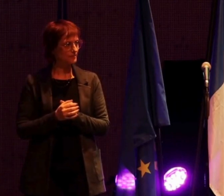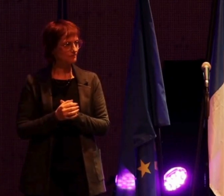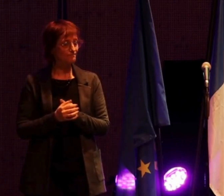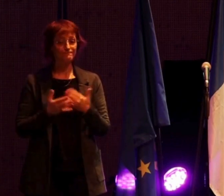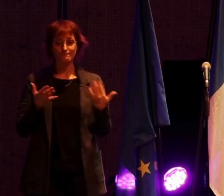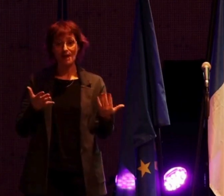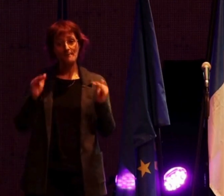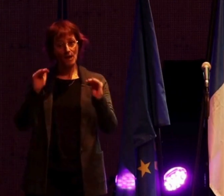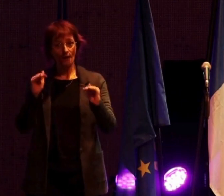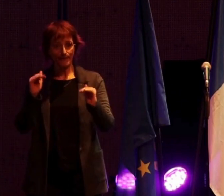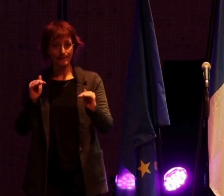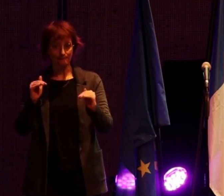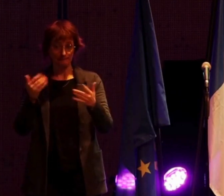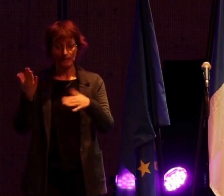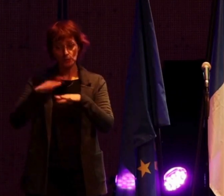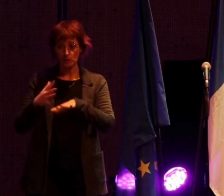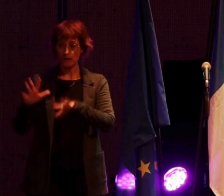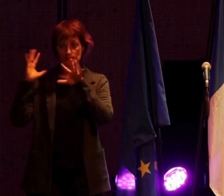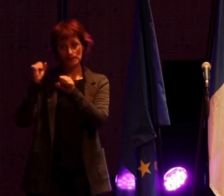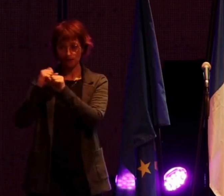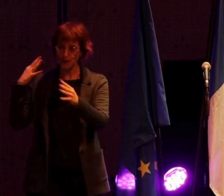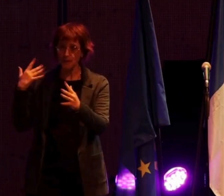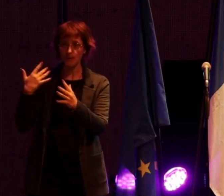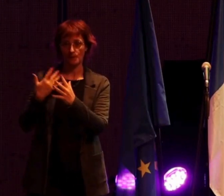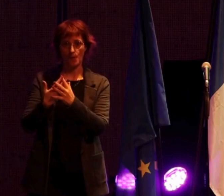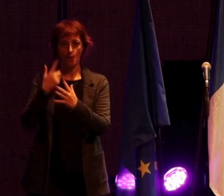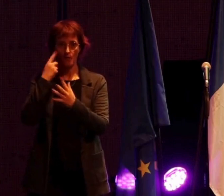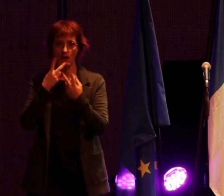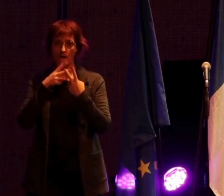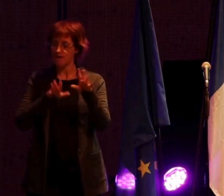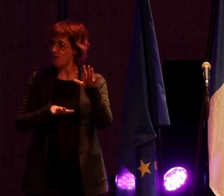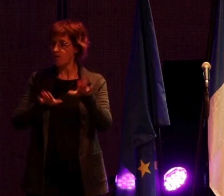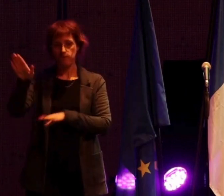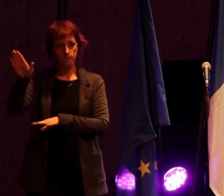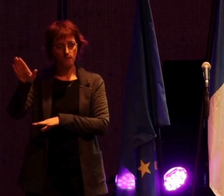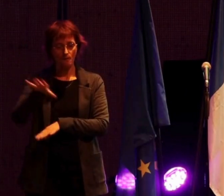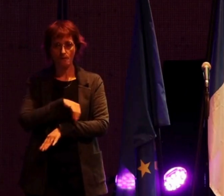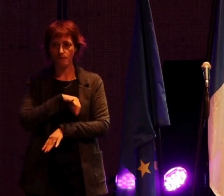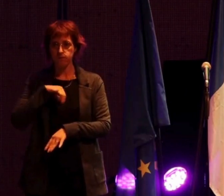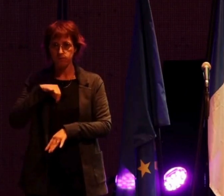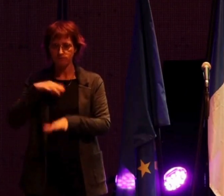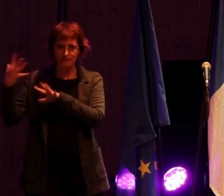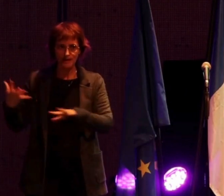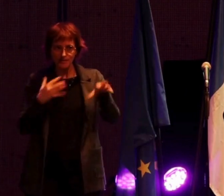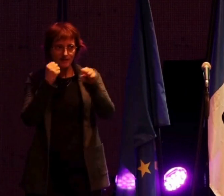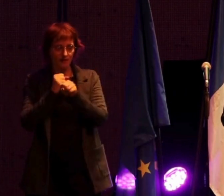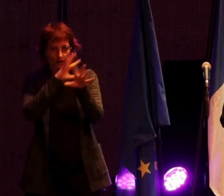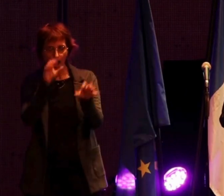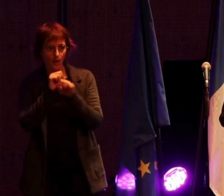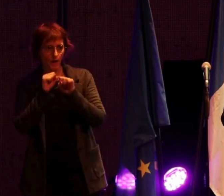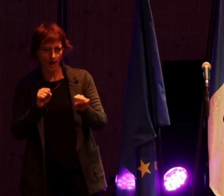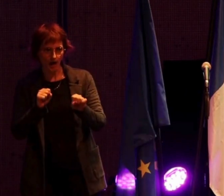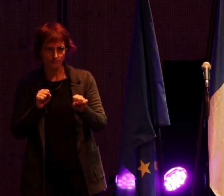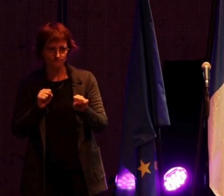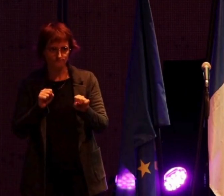Mais il faut reconnaître que ces dix dernières années ont été un accélérateur pour notre cité. Dix années fascinantes, où l'on